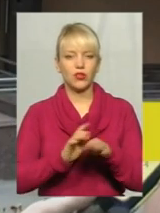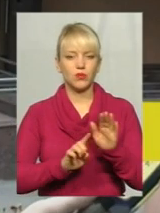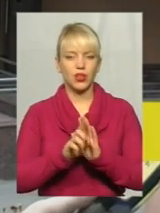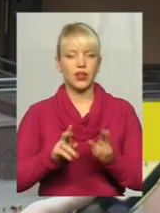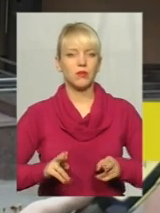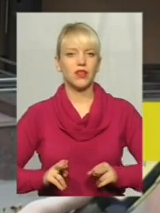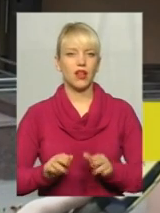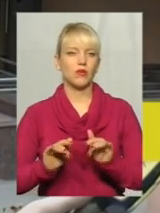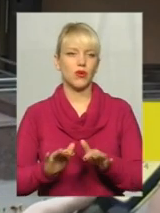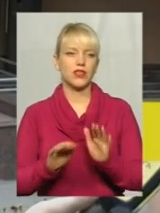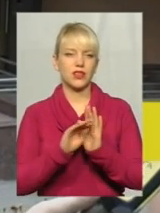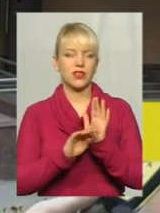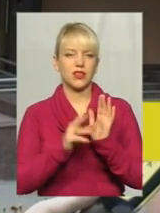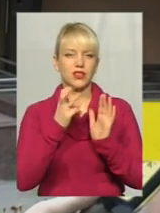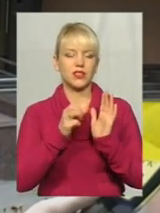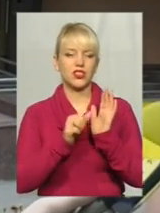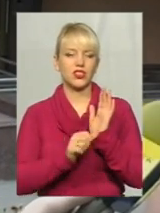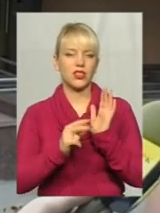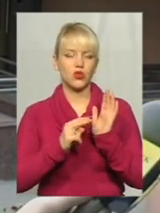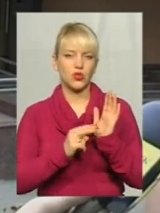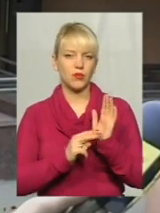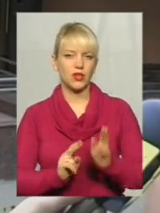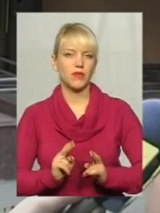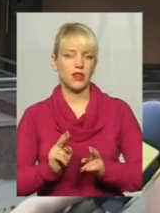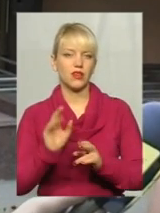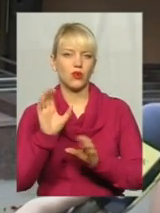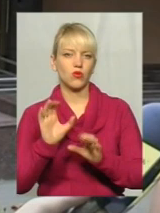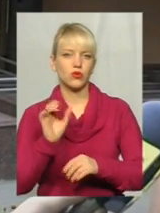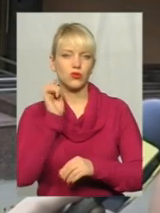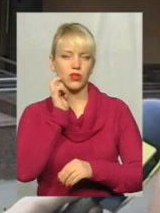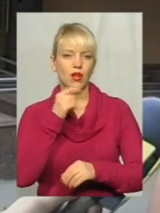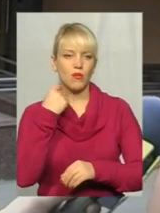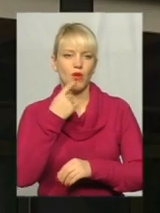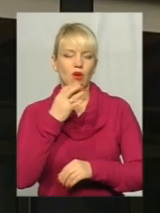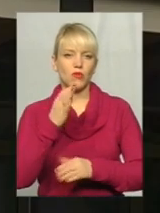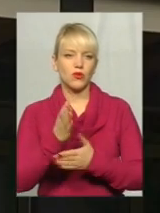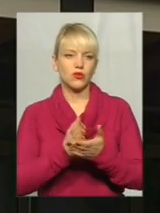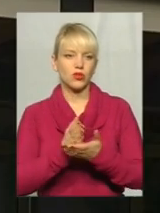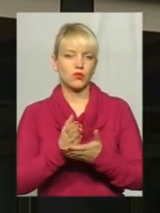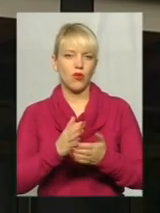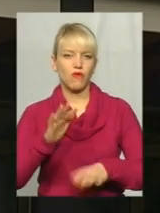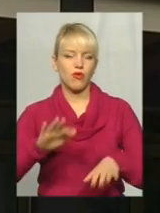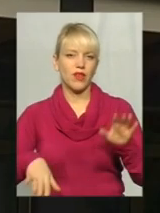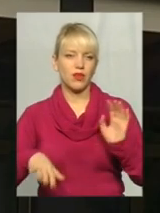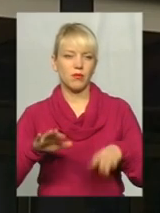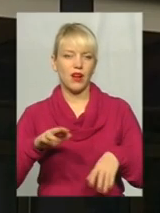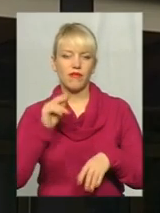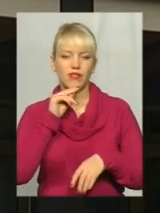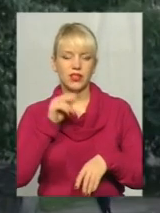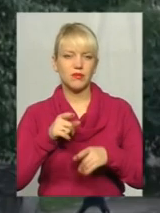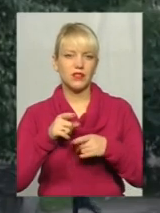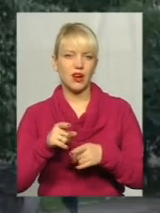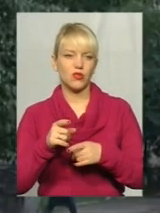2 статті 367 Кримінального кодексу України. Мова йде про службову недбалість. Винним загрожує від 2 до 5